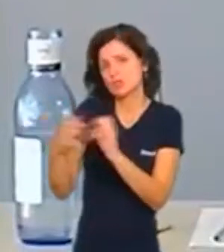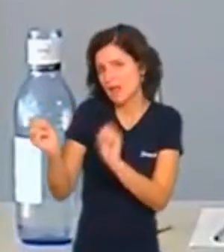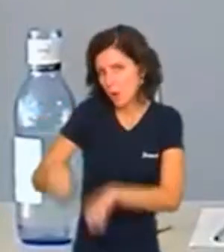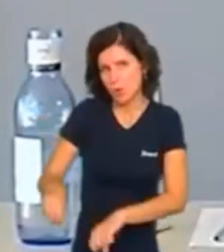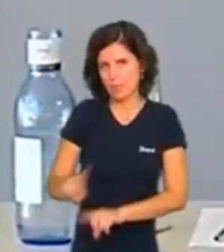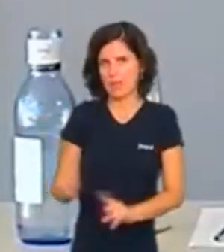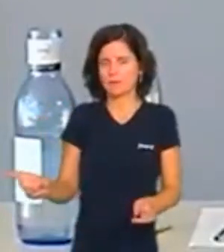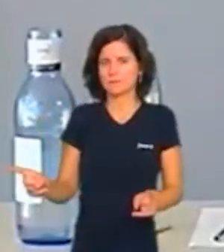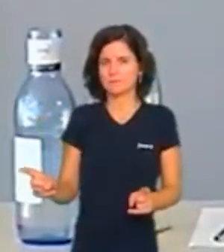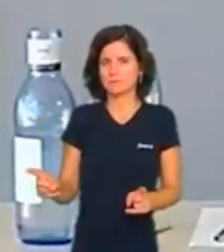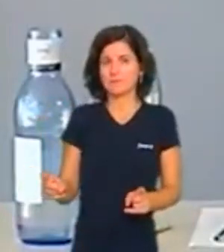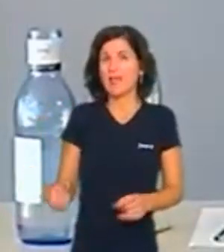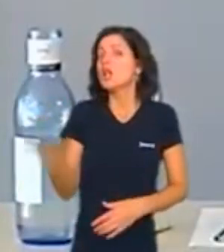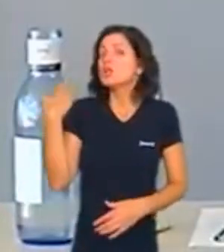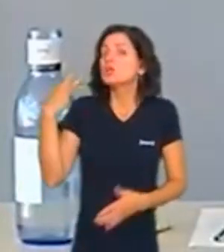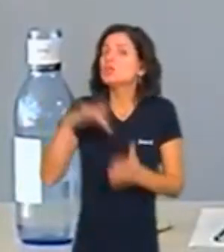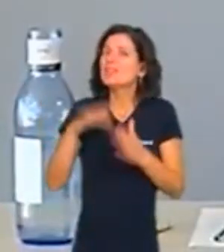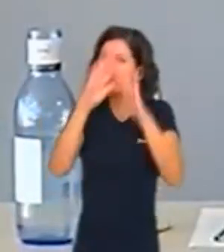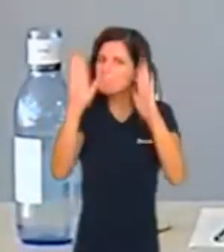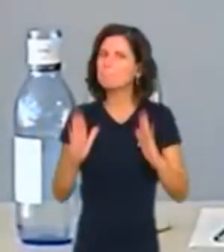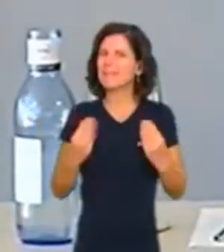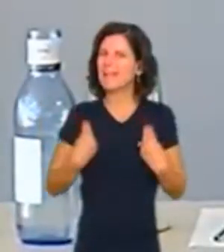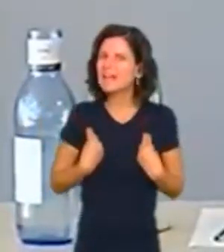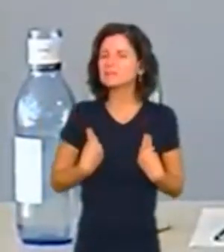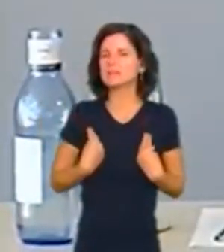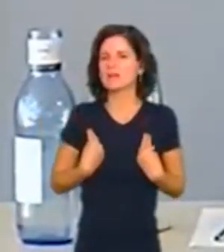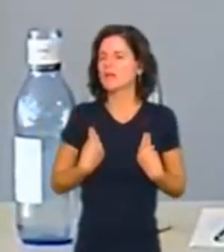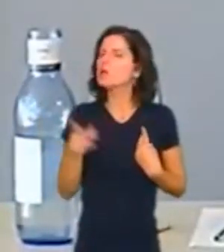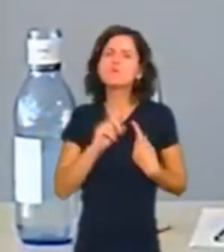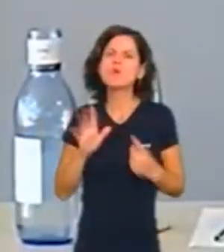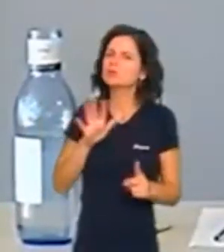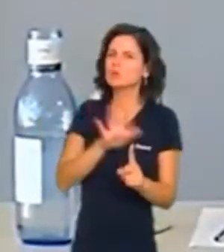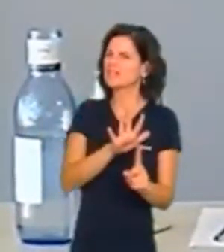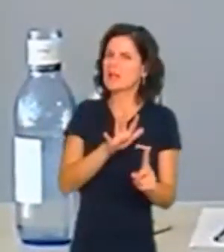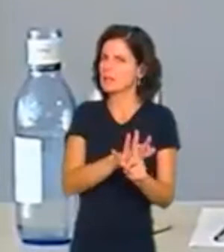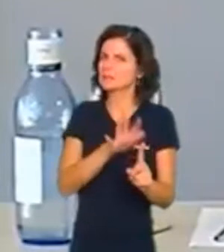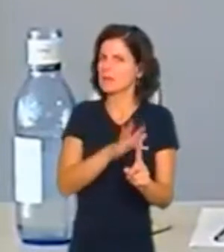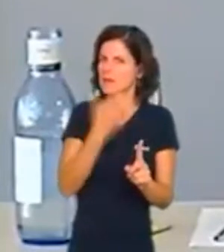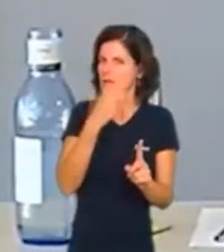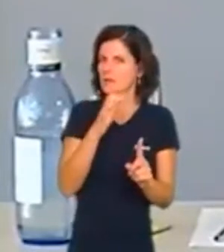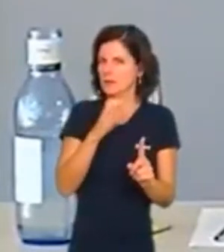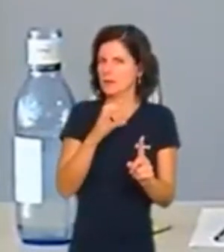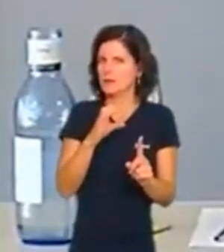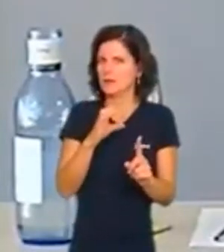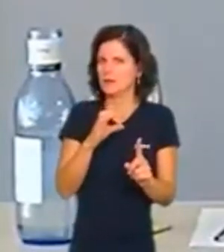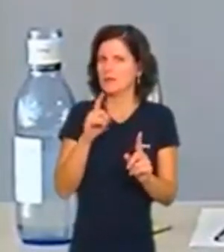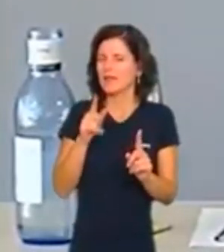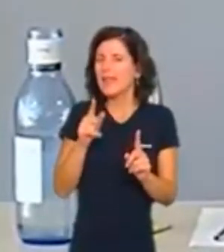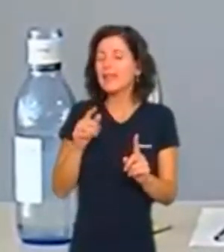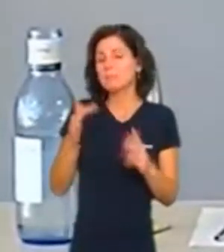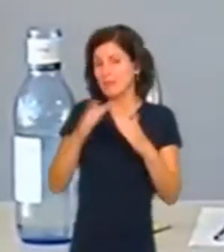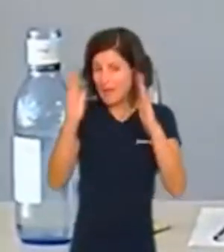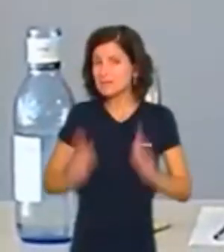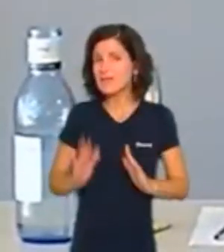El que de l'altre dia vam a casa no és un escratx. L'altre dia vam a casa n'hi havia uns feixistes